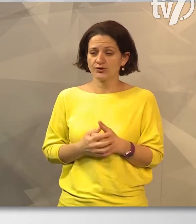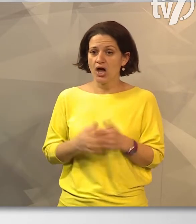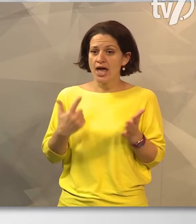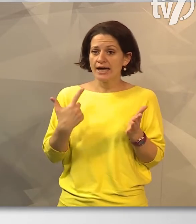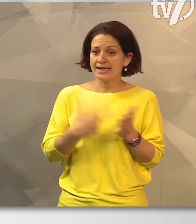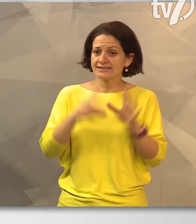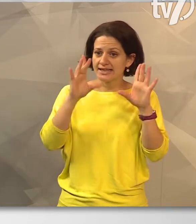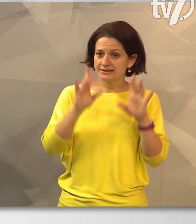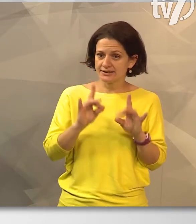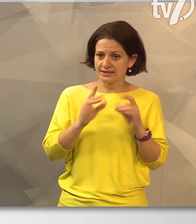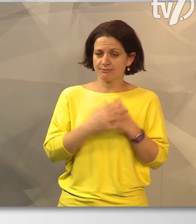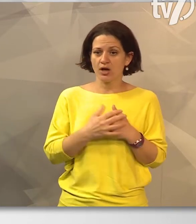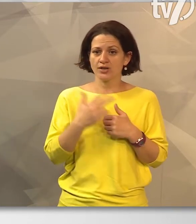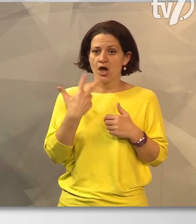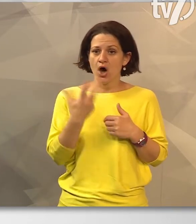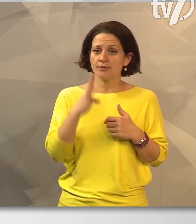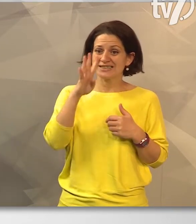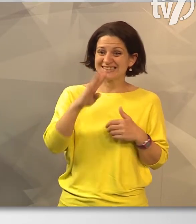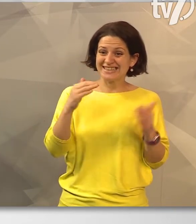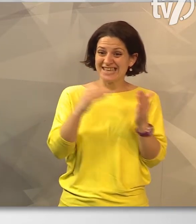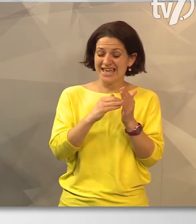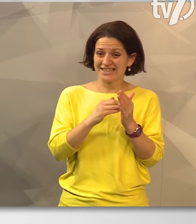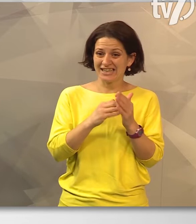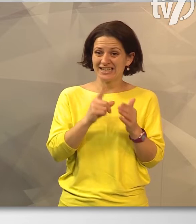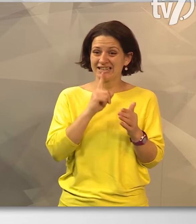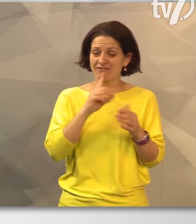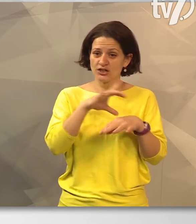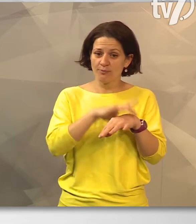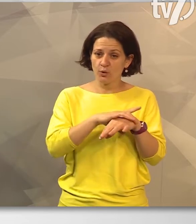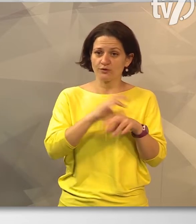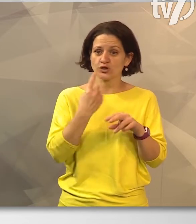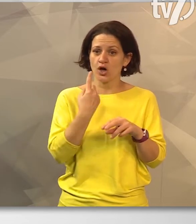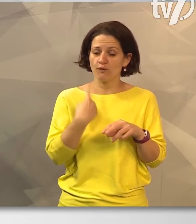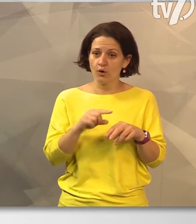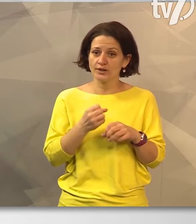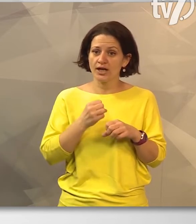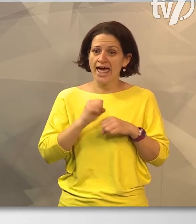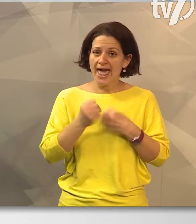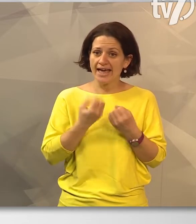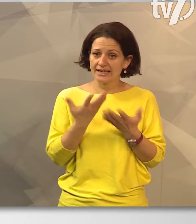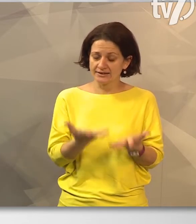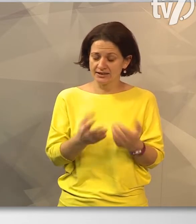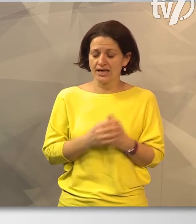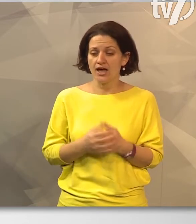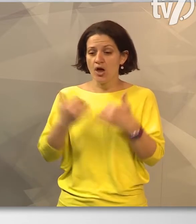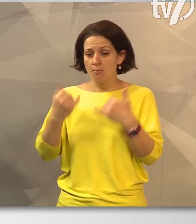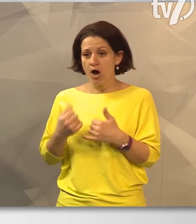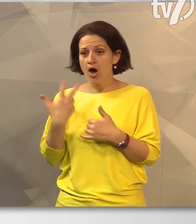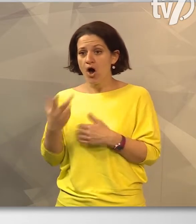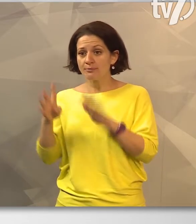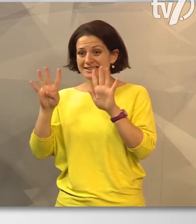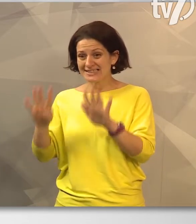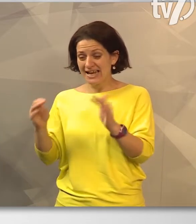2010-ben 34 ezernél kevesebb orvos rendelkezett működési engedéllyel, ma a 39